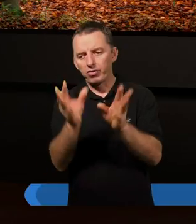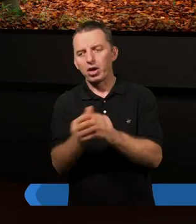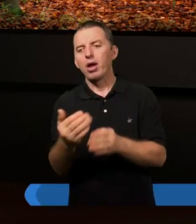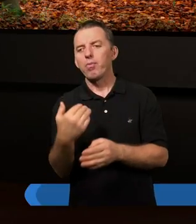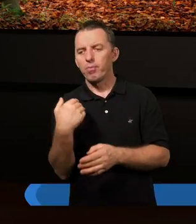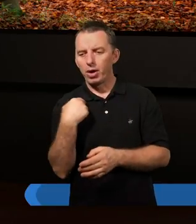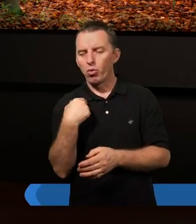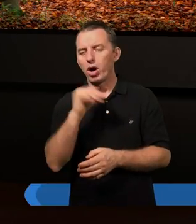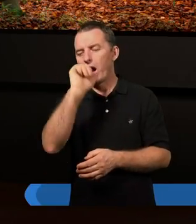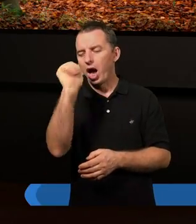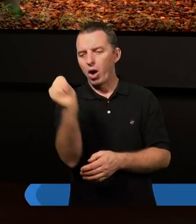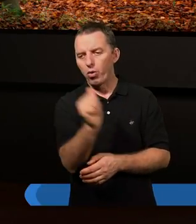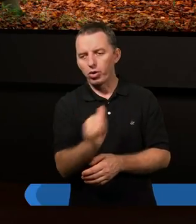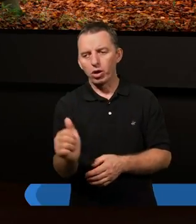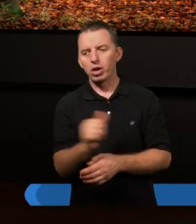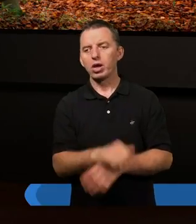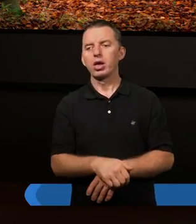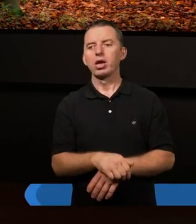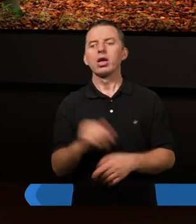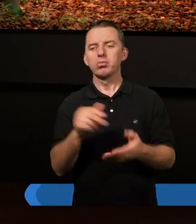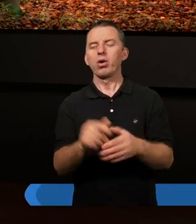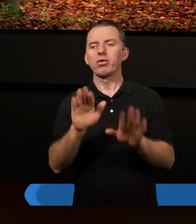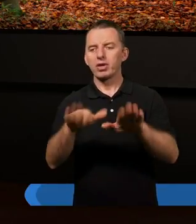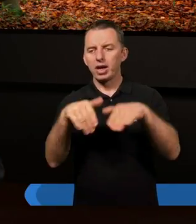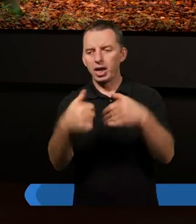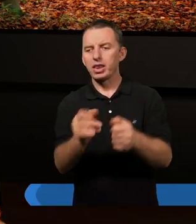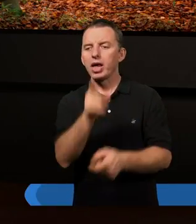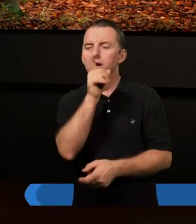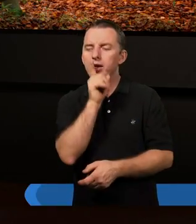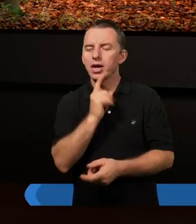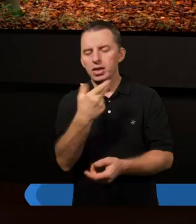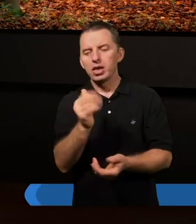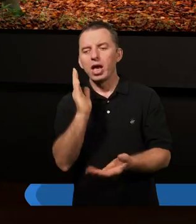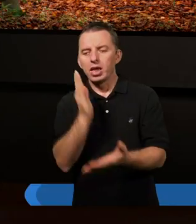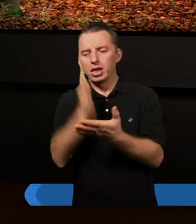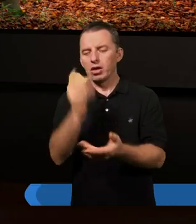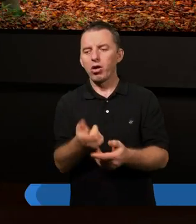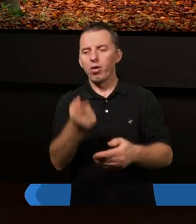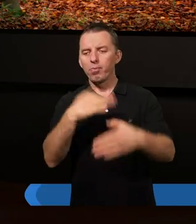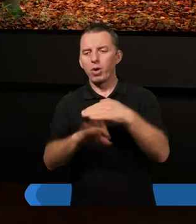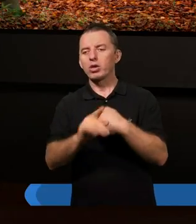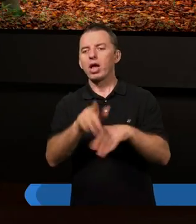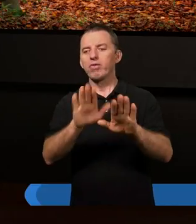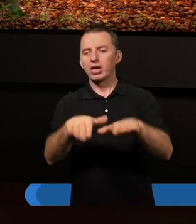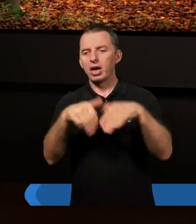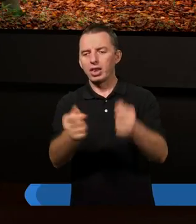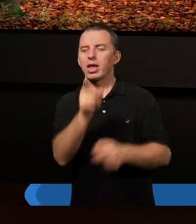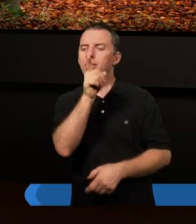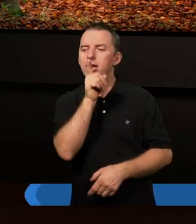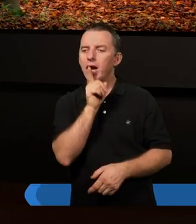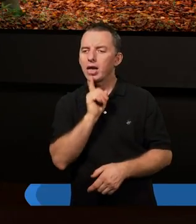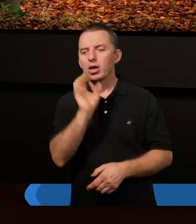Europa pod względem religijnym, ale nie tylko pod względem religijnym.